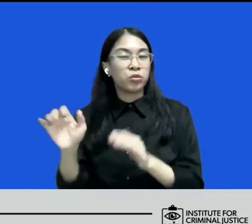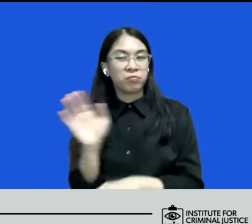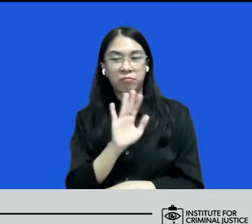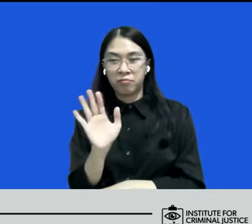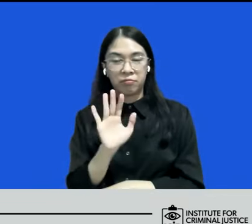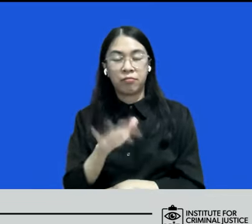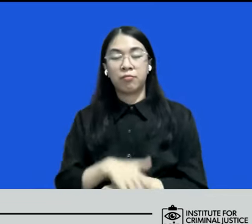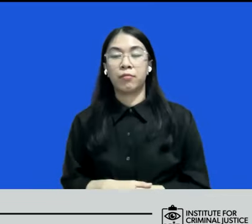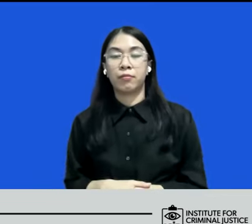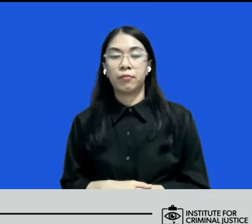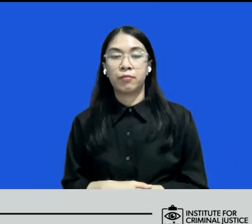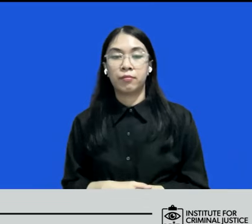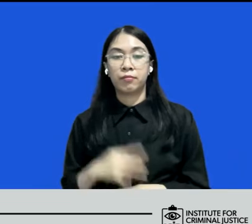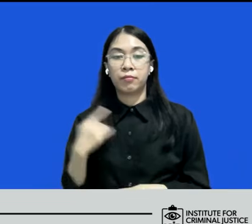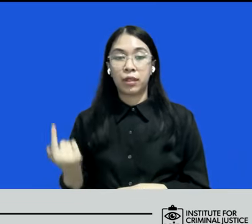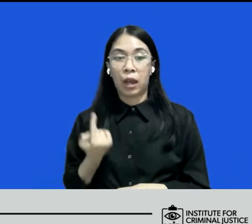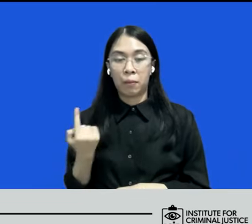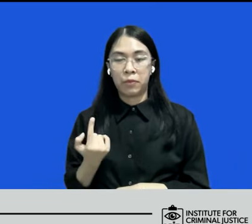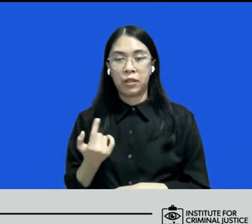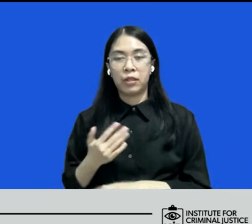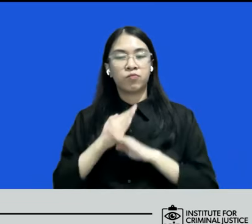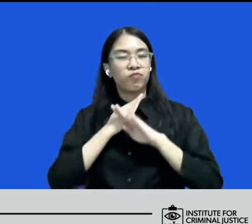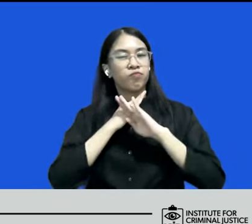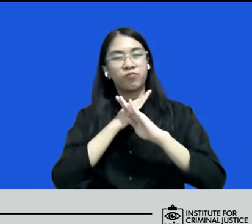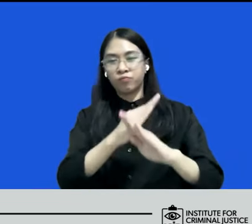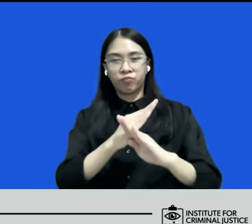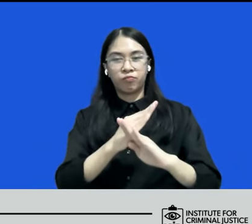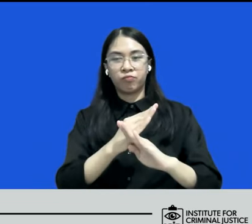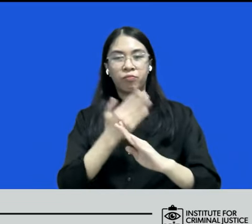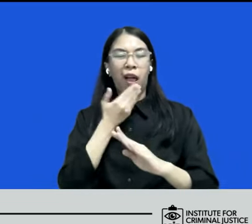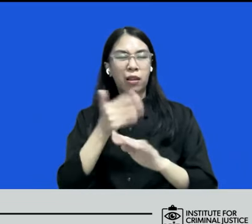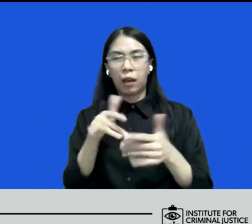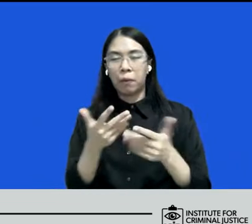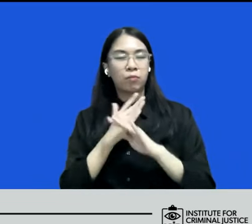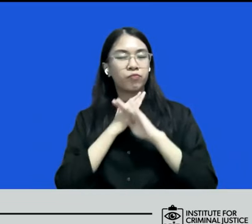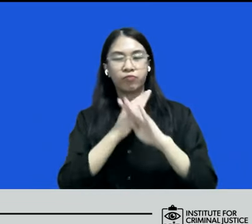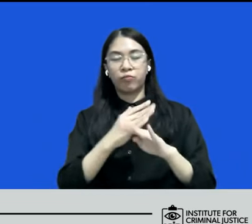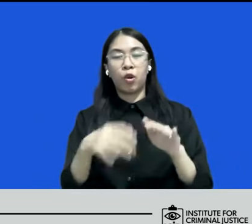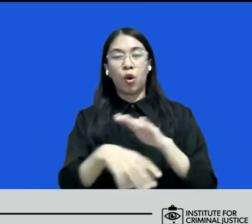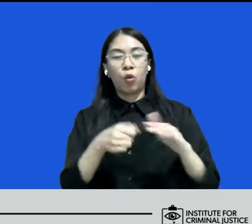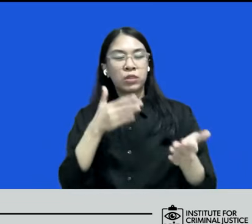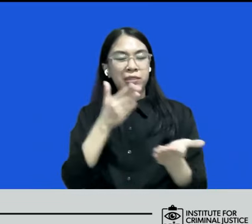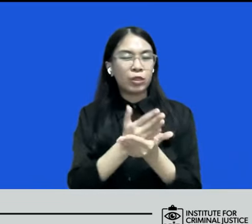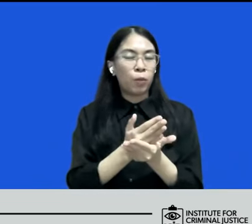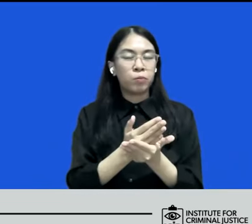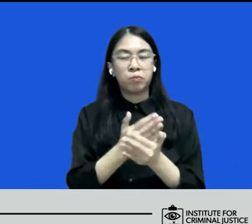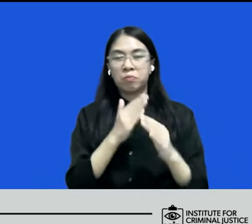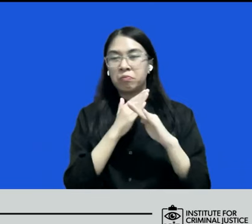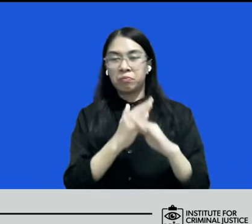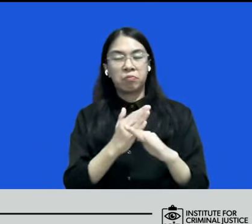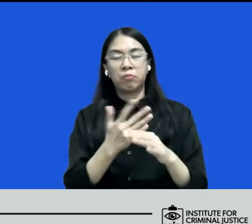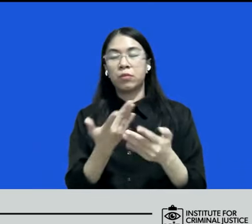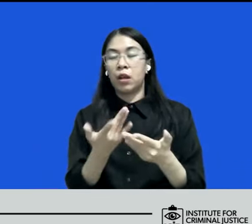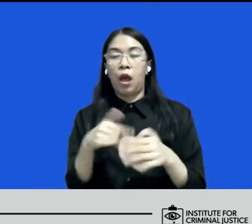kami tentu menolak dengan alasan apapun korupsi itu dapat dihentikan dengan atau hanya